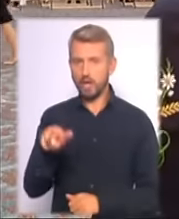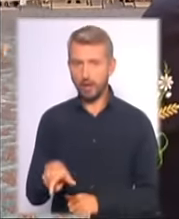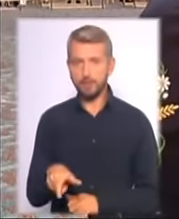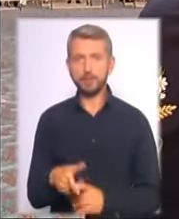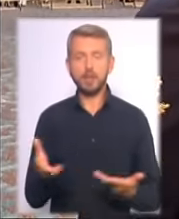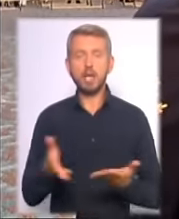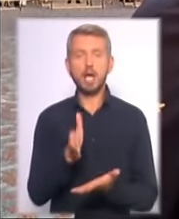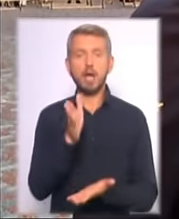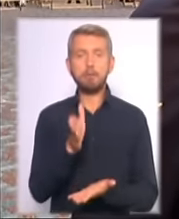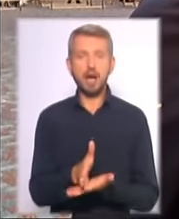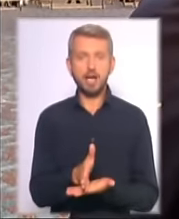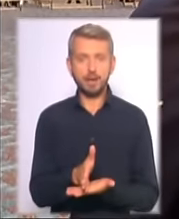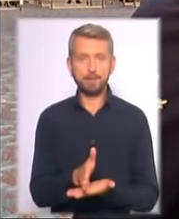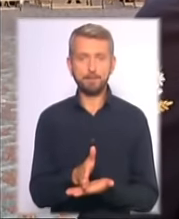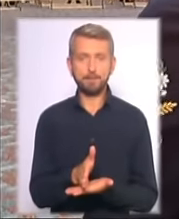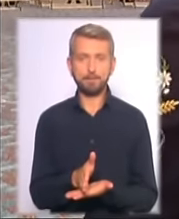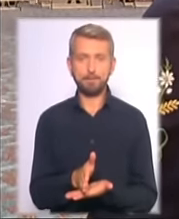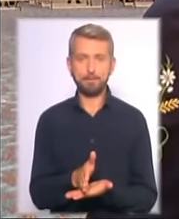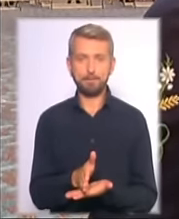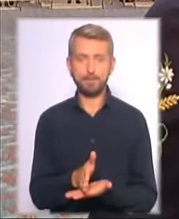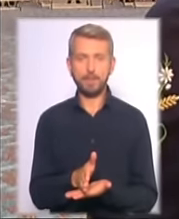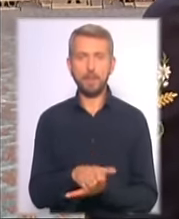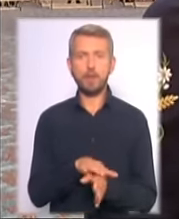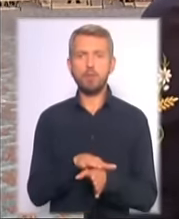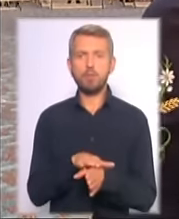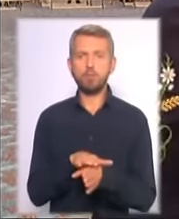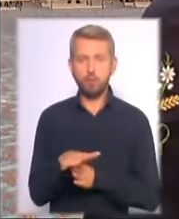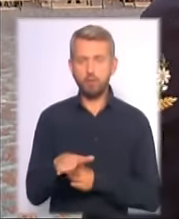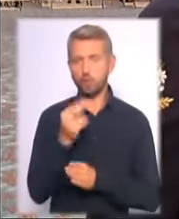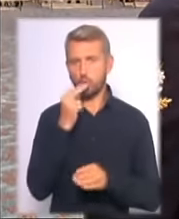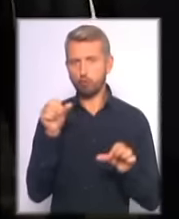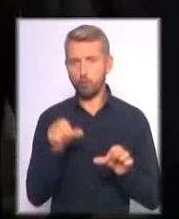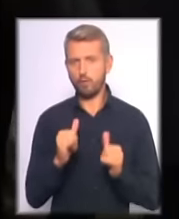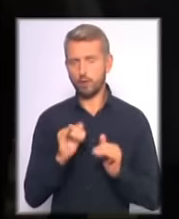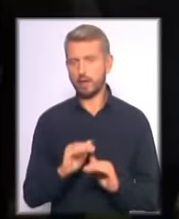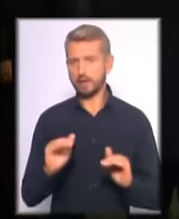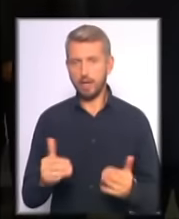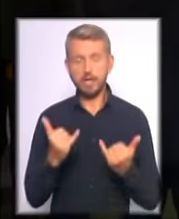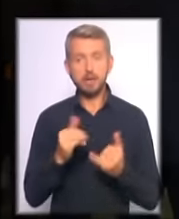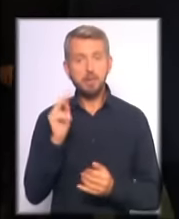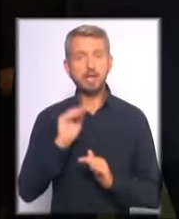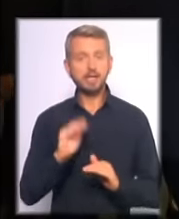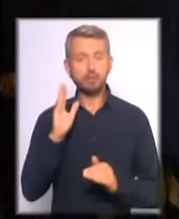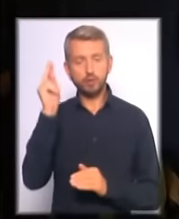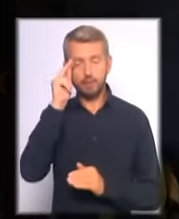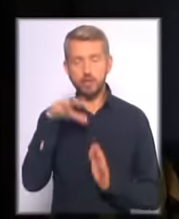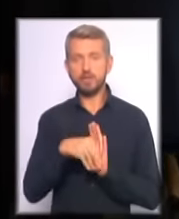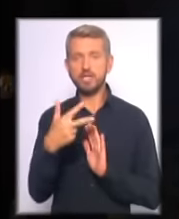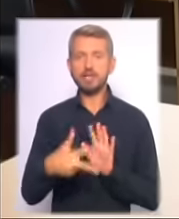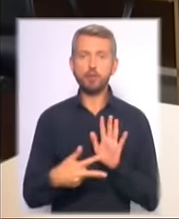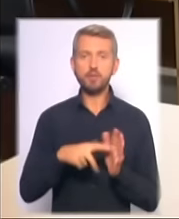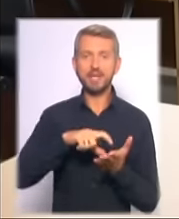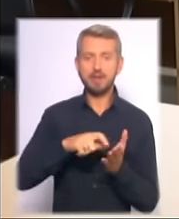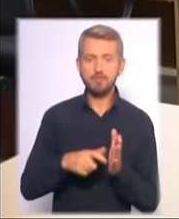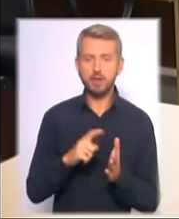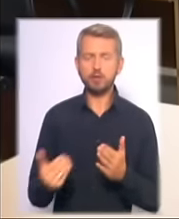яка має повністю столову для дітей. Тепер учні навчатимуться в 38-класних кімнатах